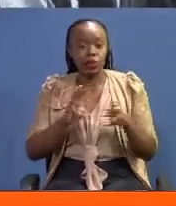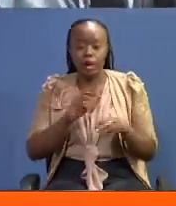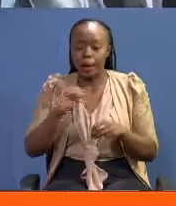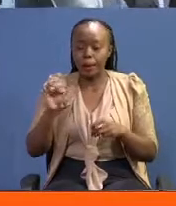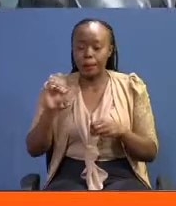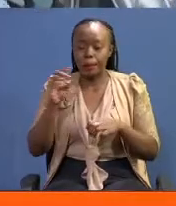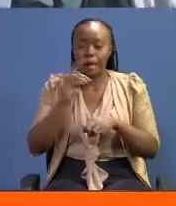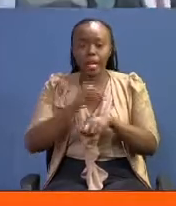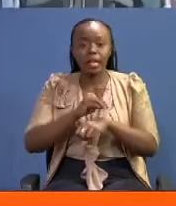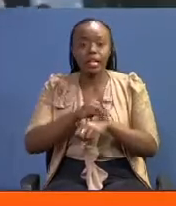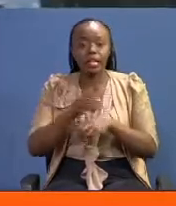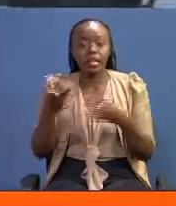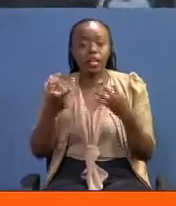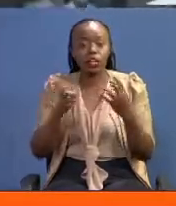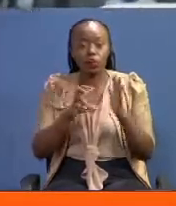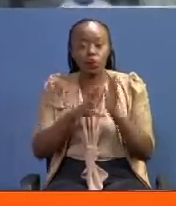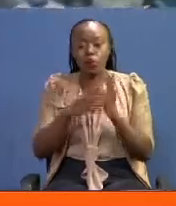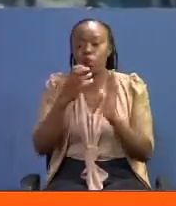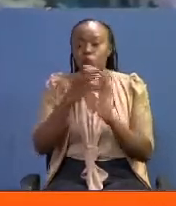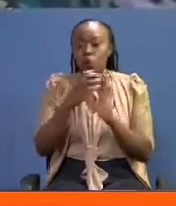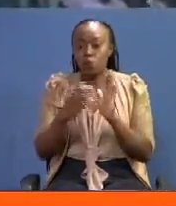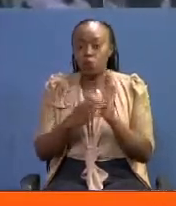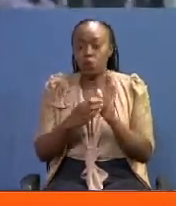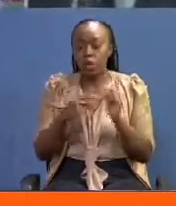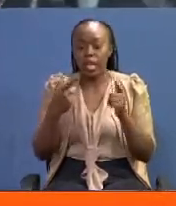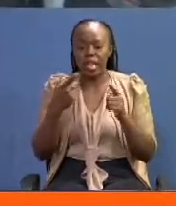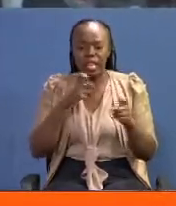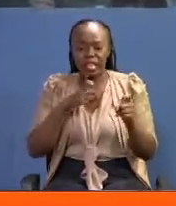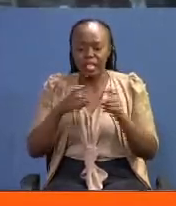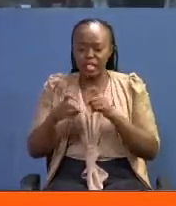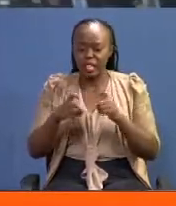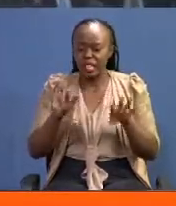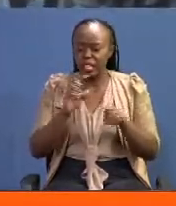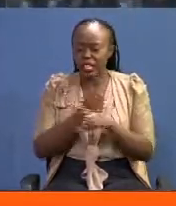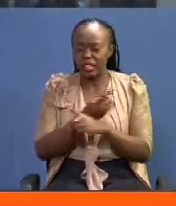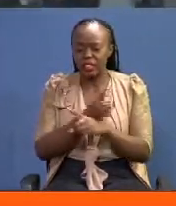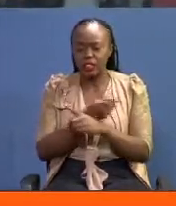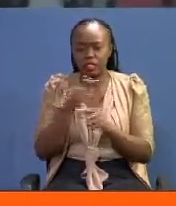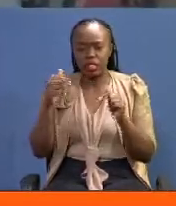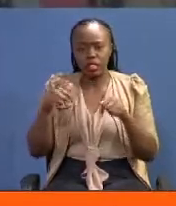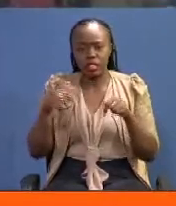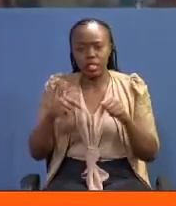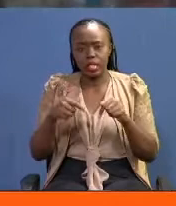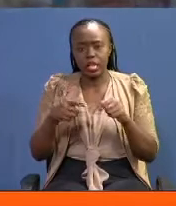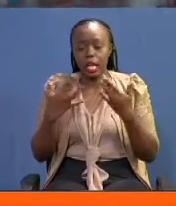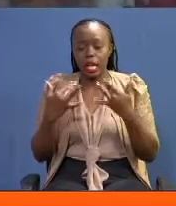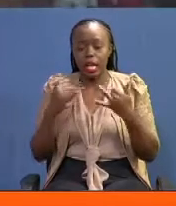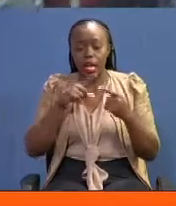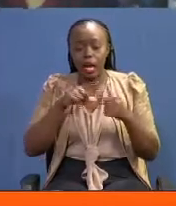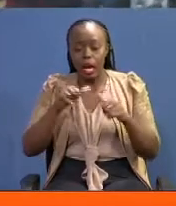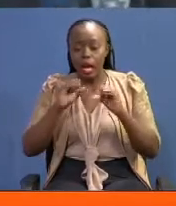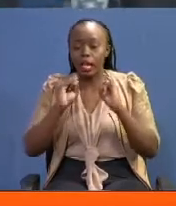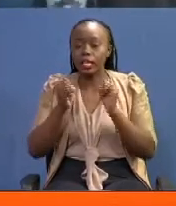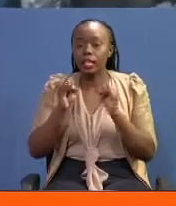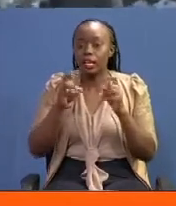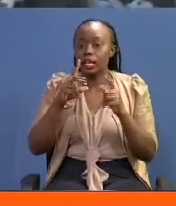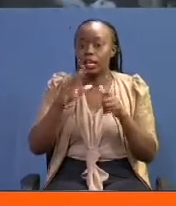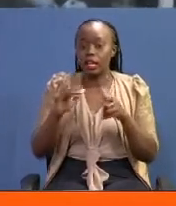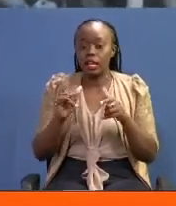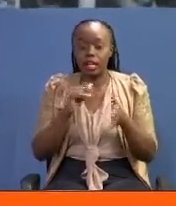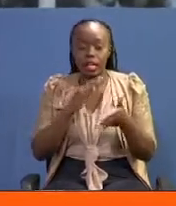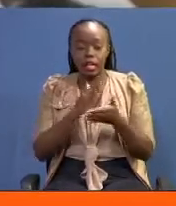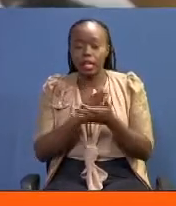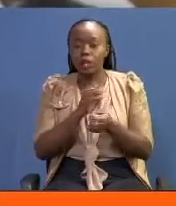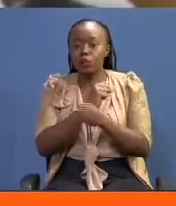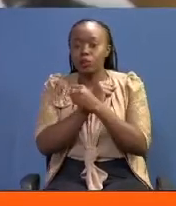ulioyelekea idara ya mahakama umezidi kufutaisi ya mbali mbali nchini. Katika ujumbe kwa viombo vihabari wanaharakati wa linda